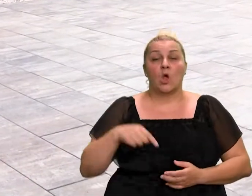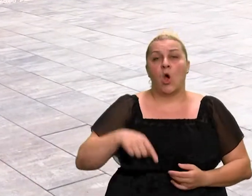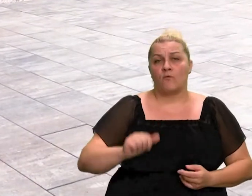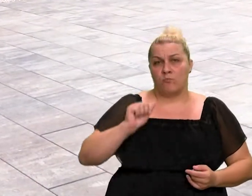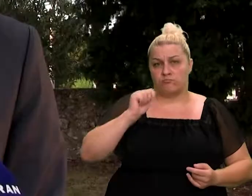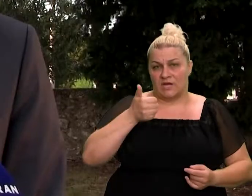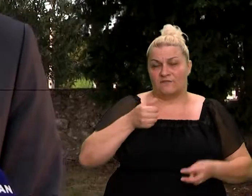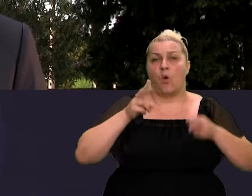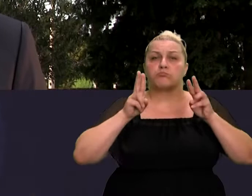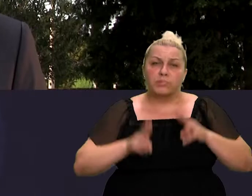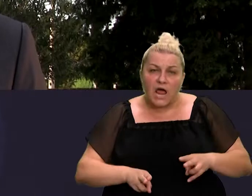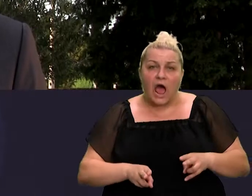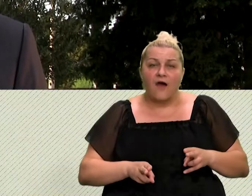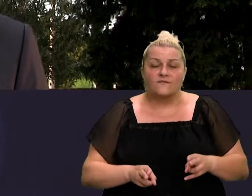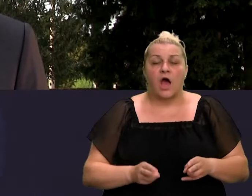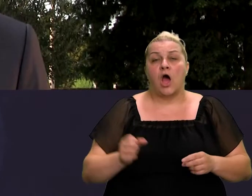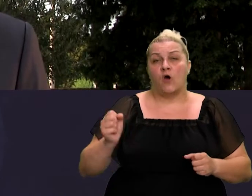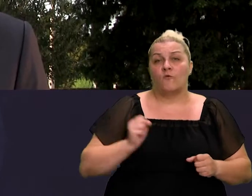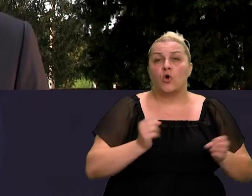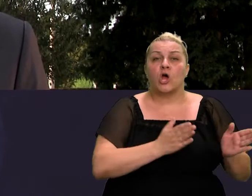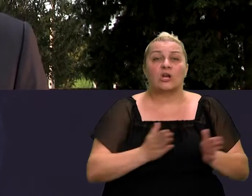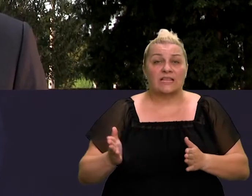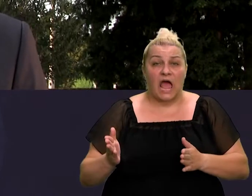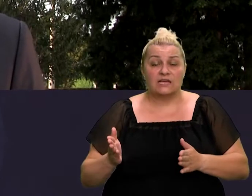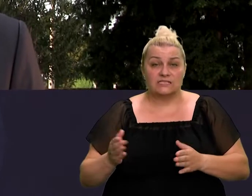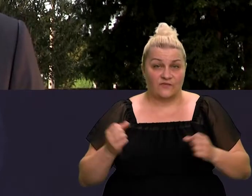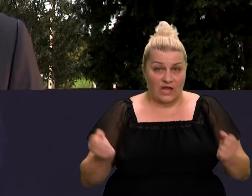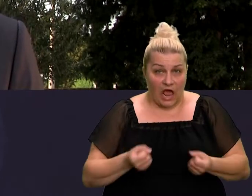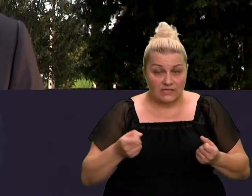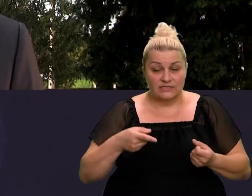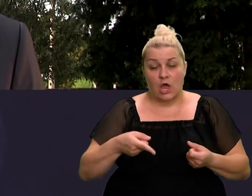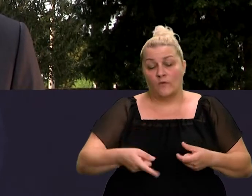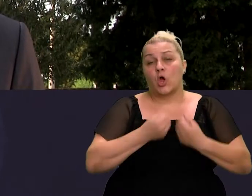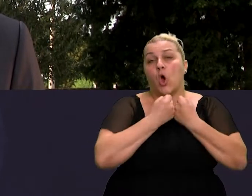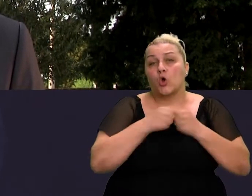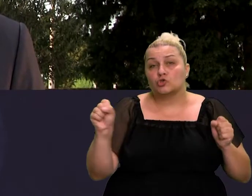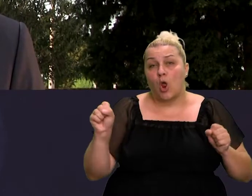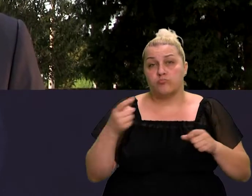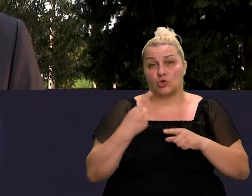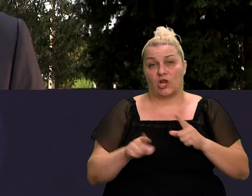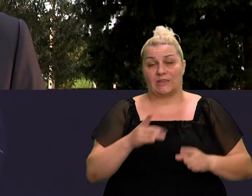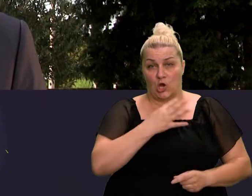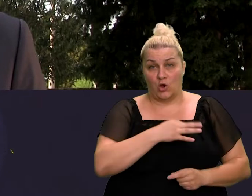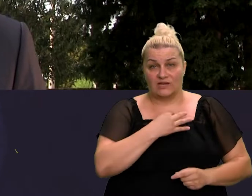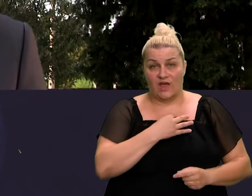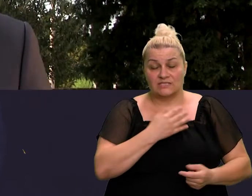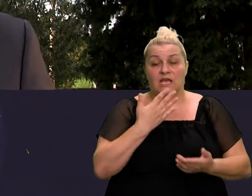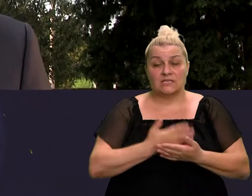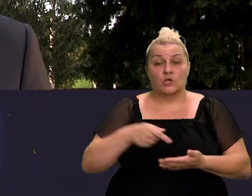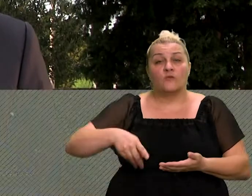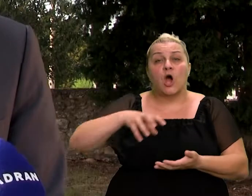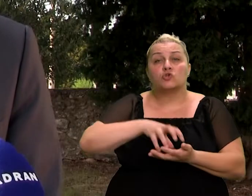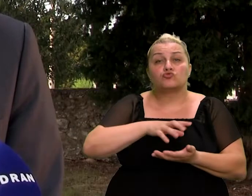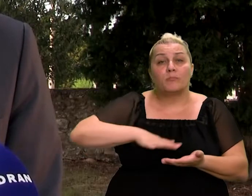-redarstvena, ali više vojna akcija hrvatske vojske u kojem je oslobođen dio hrvatskog teritorija. Tako da, evo, ova